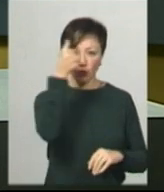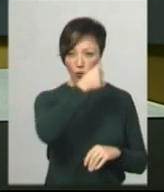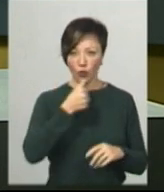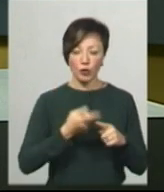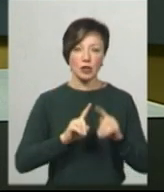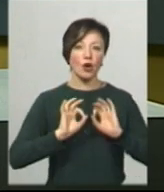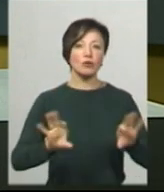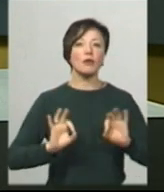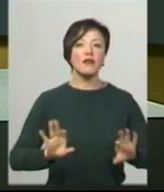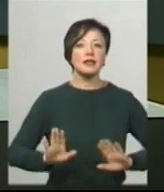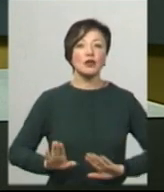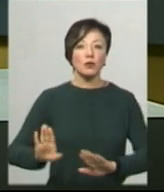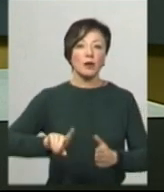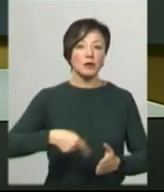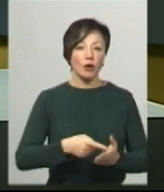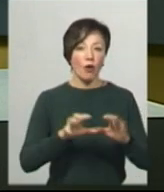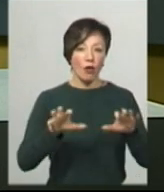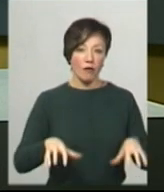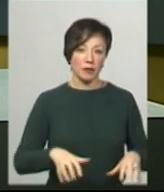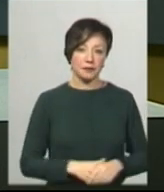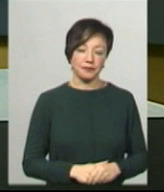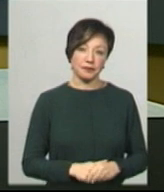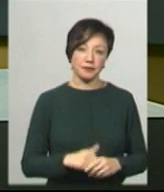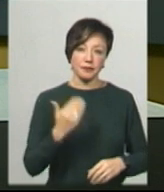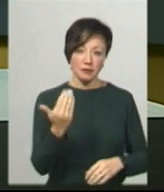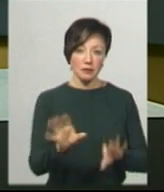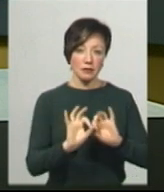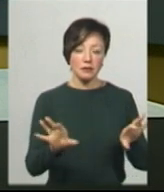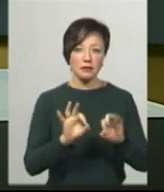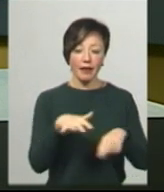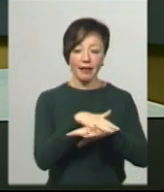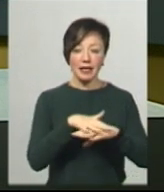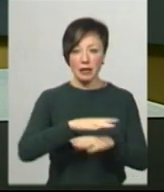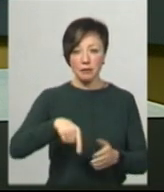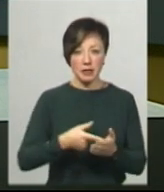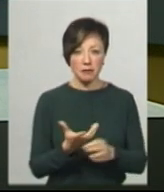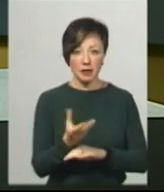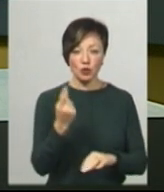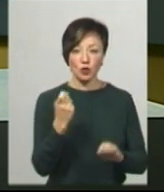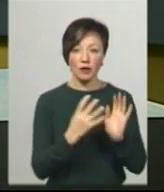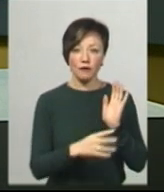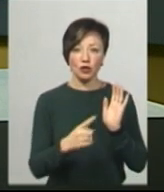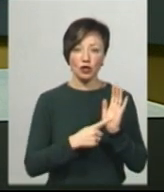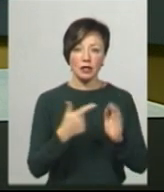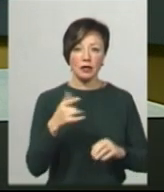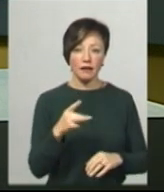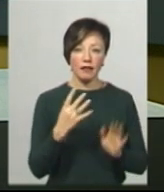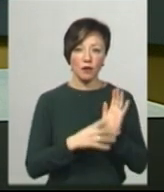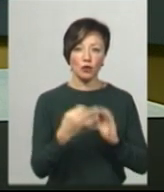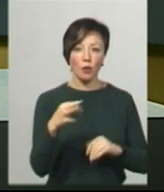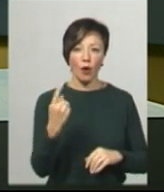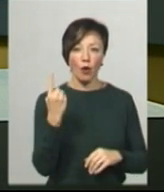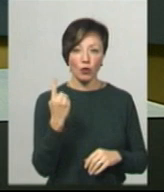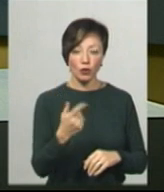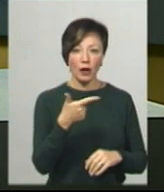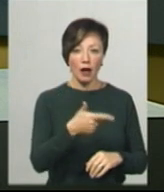Про це розповів заступник міського голови Іван Романюк. За його словами, населення міста платитиме 196 гривень 90 копійок за